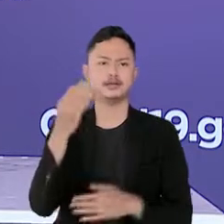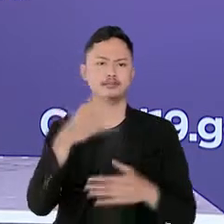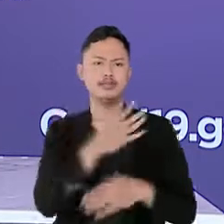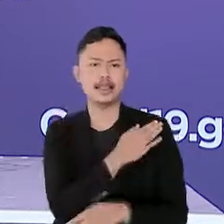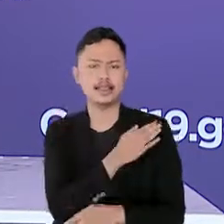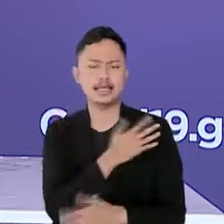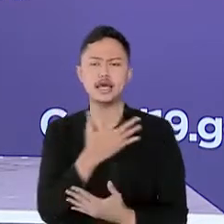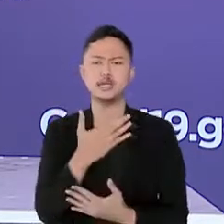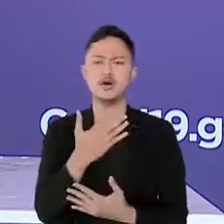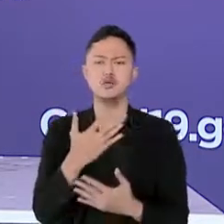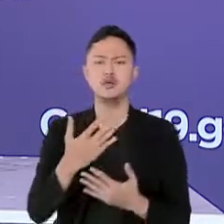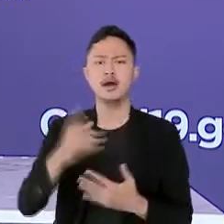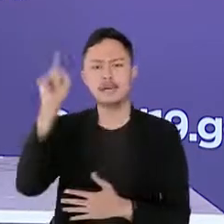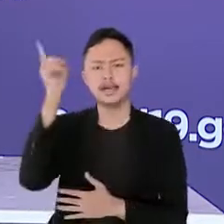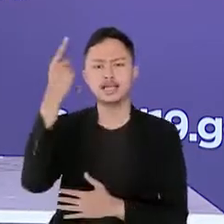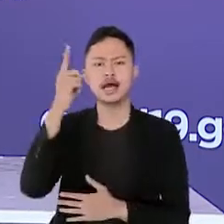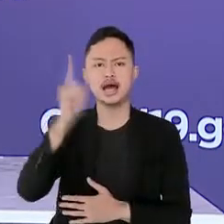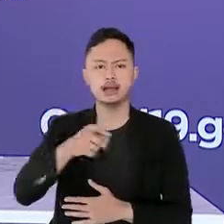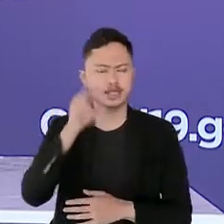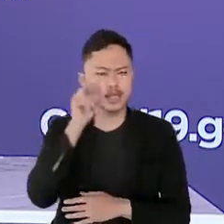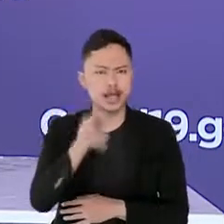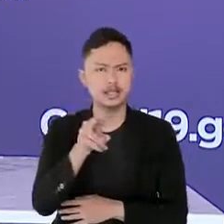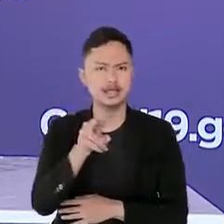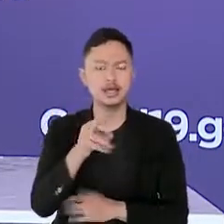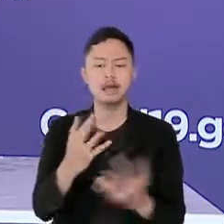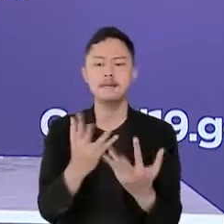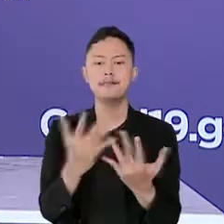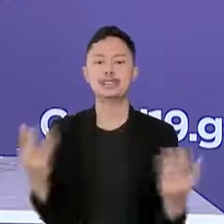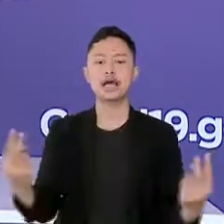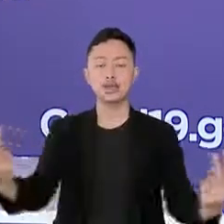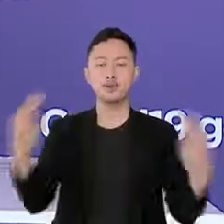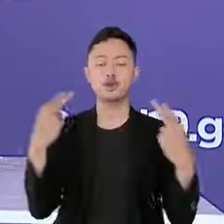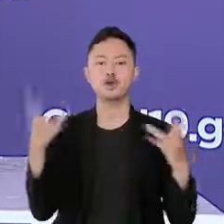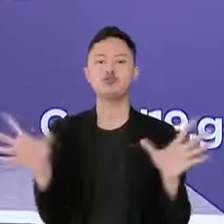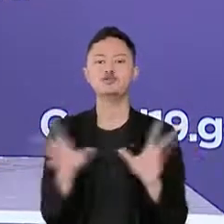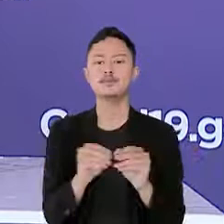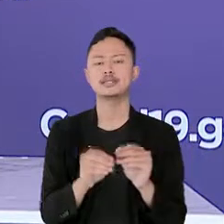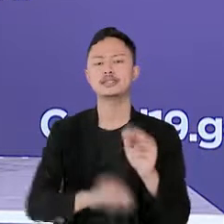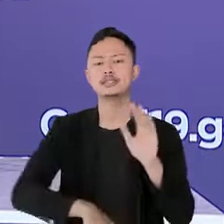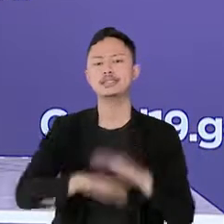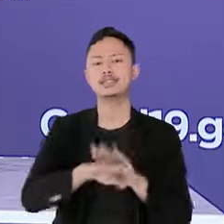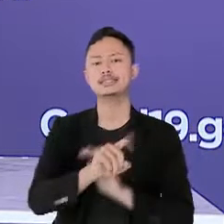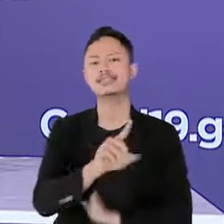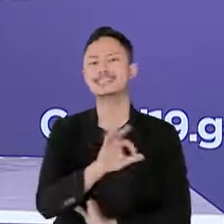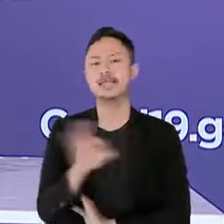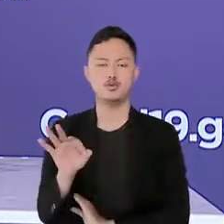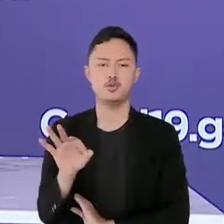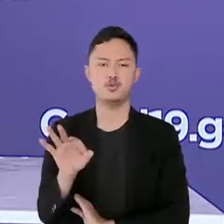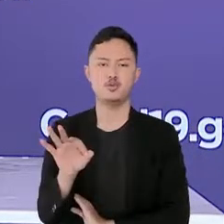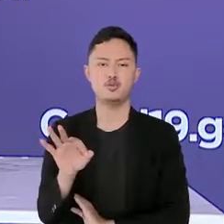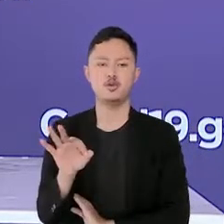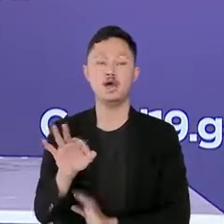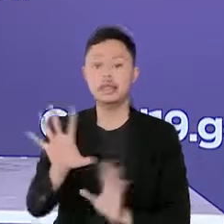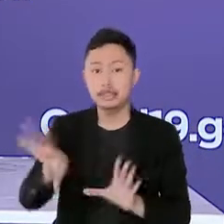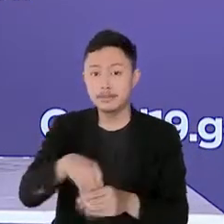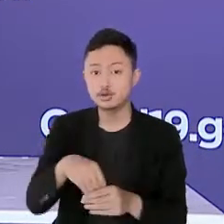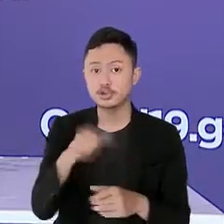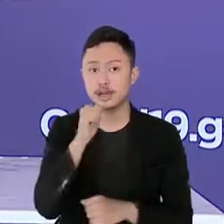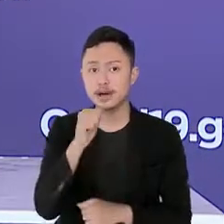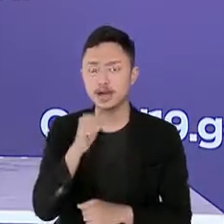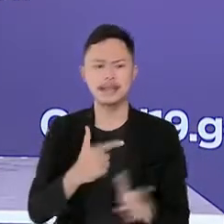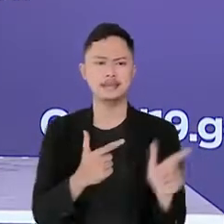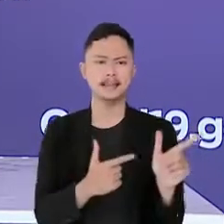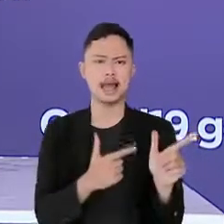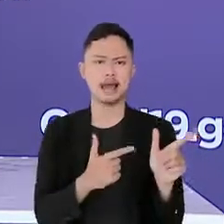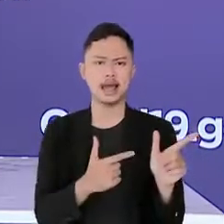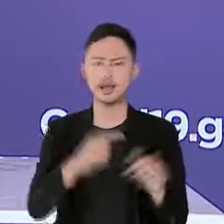maksimal 10 ribu orang yang sudah termasuk VVIP VIP Pas Pampres TNI Polri